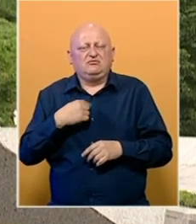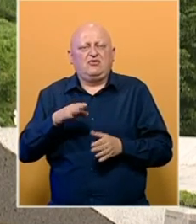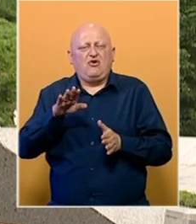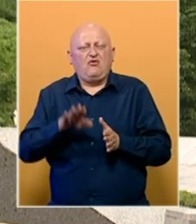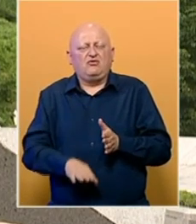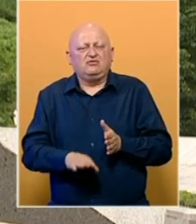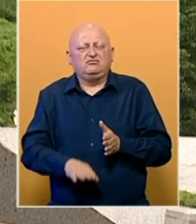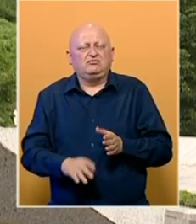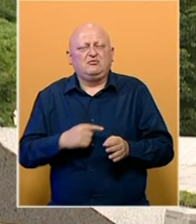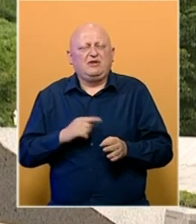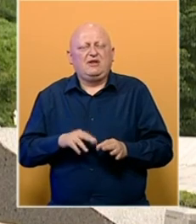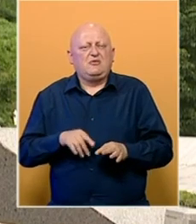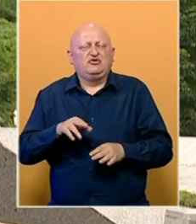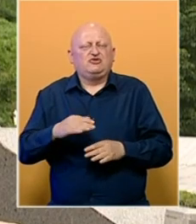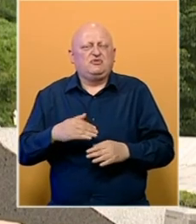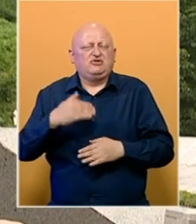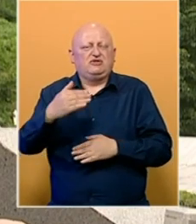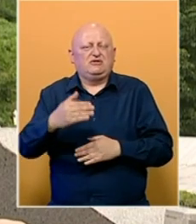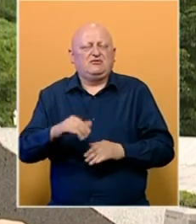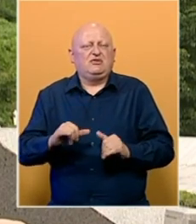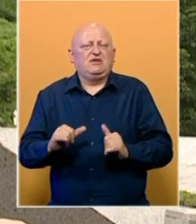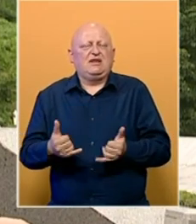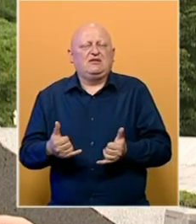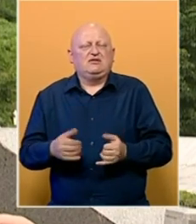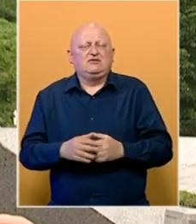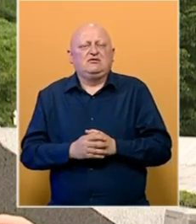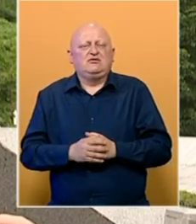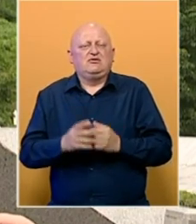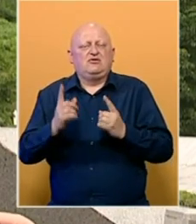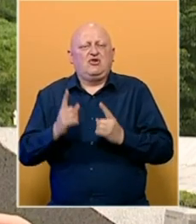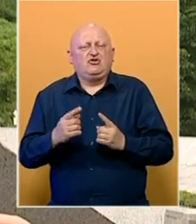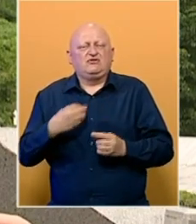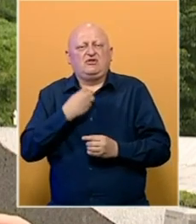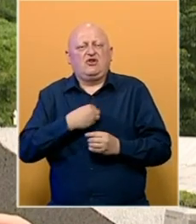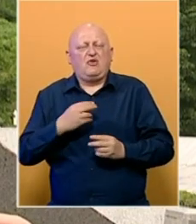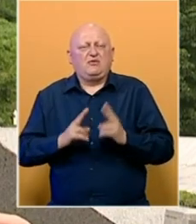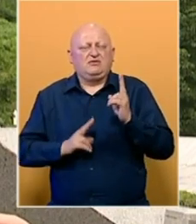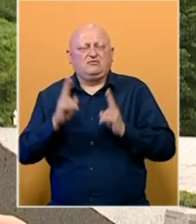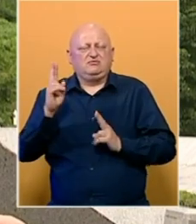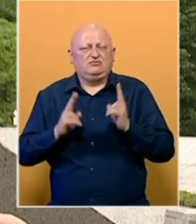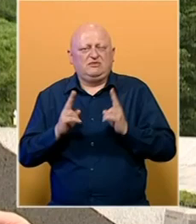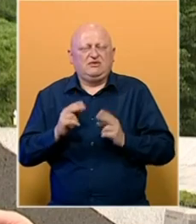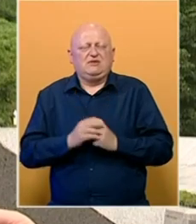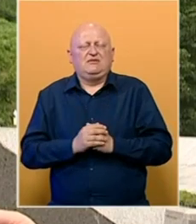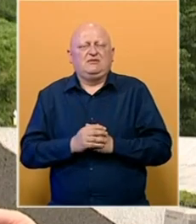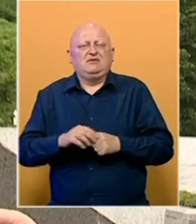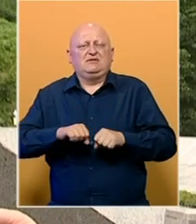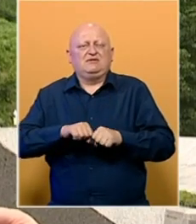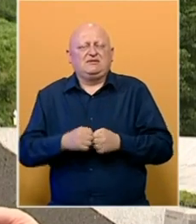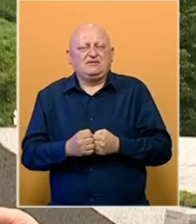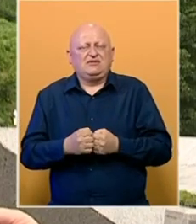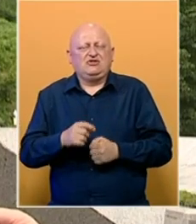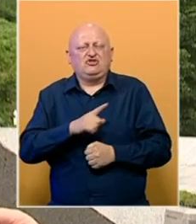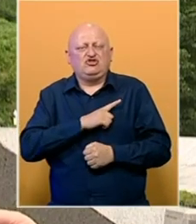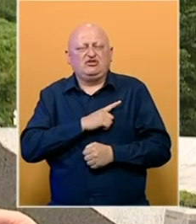možemo dalje da idemo, jer jednostavno održavati komemorativne sjednice i skrnaviti, ne znam,